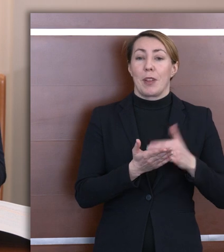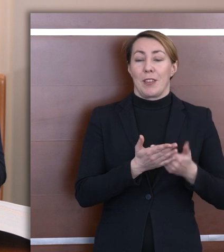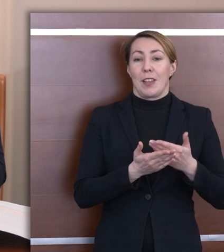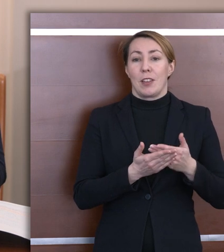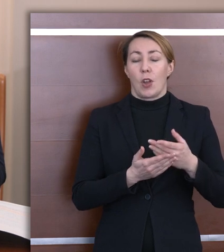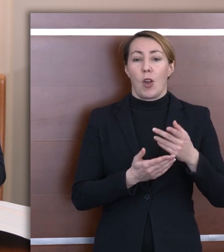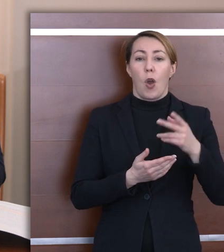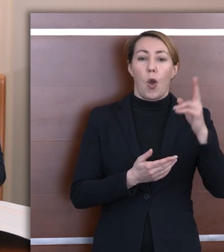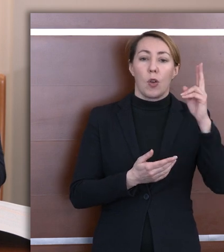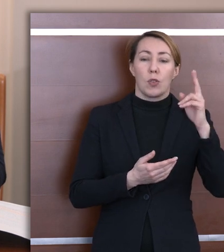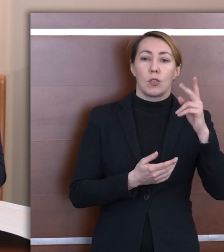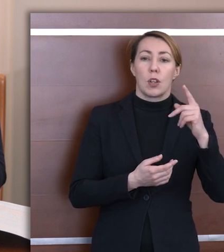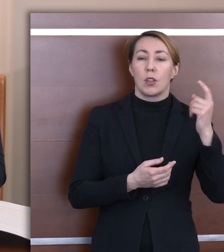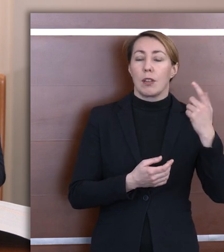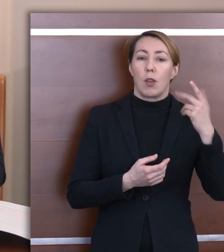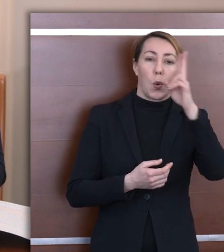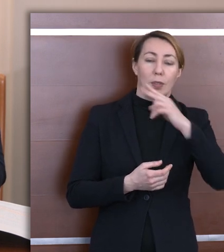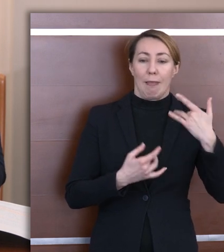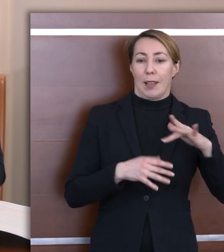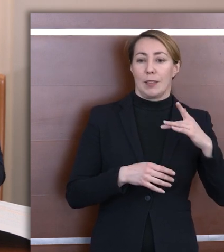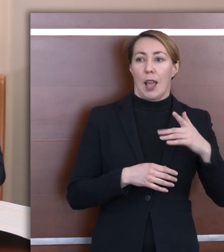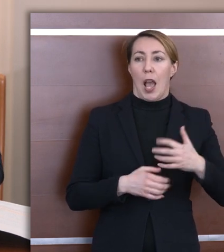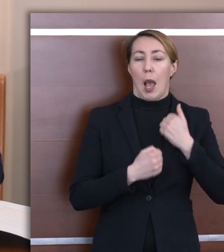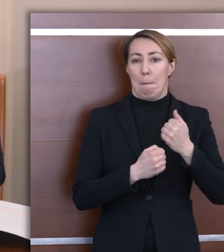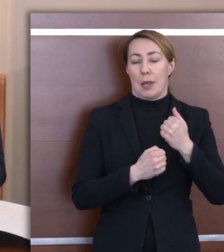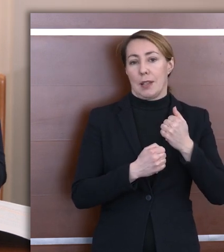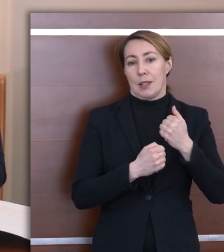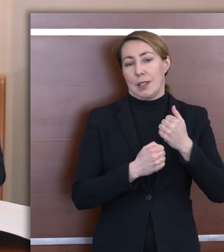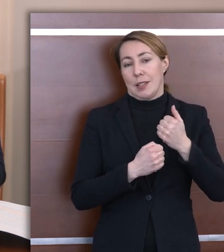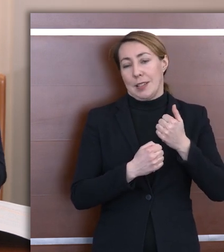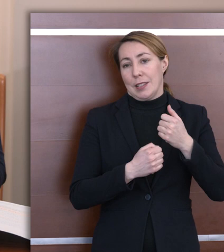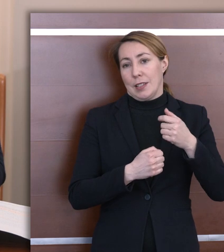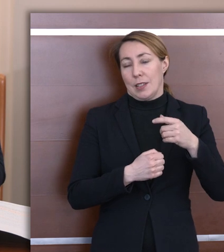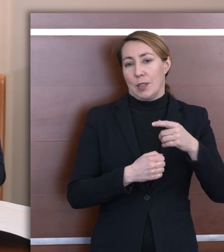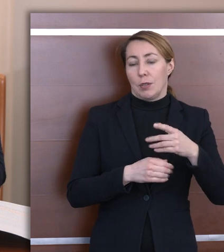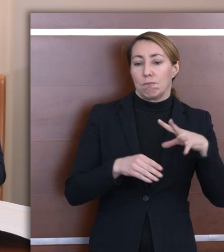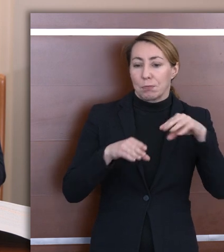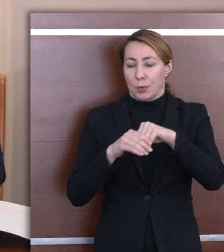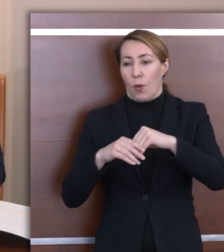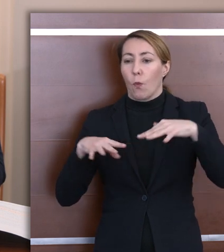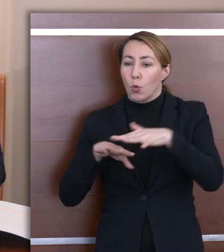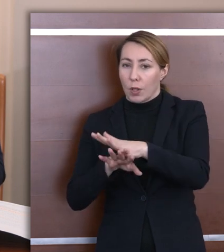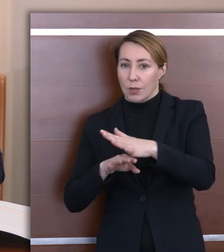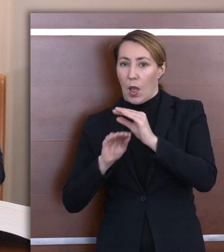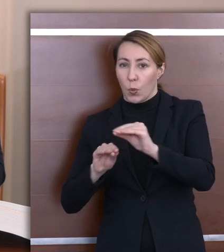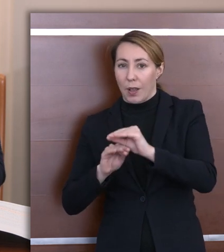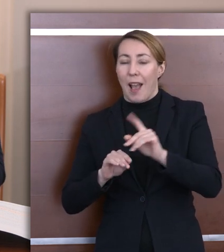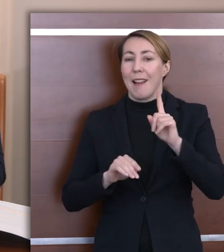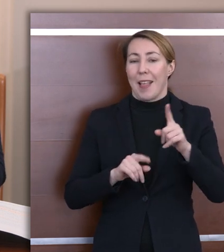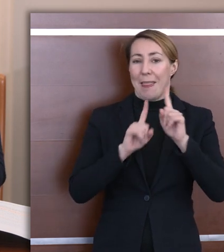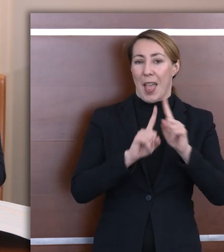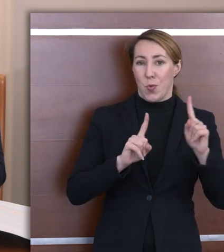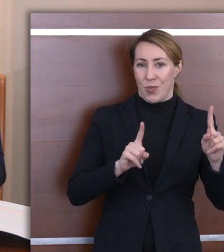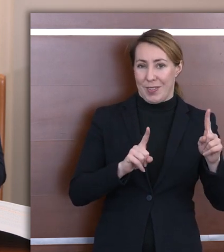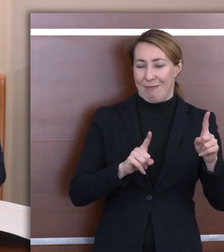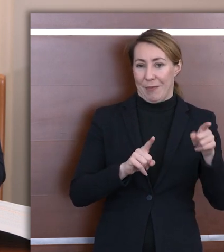rodzice nie chcą, aby niesłyszące dzieci uczyły się we włączającej edukacji, ale powodem jest to, że nauczyciele nie są